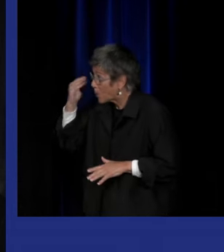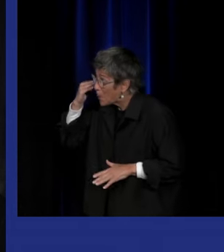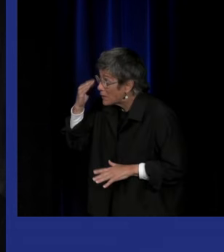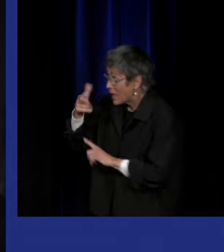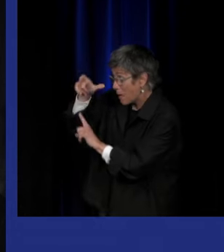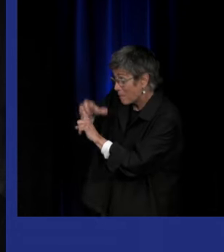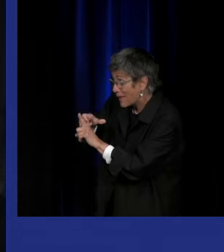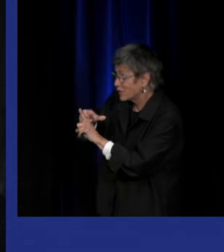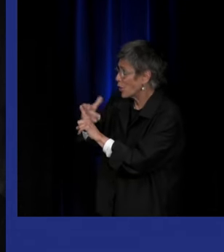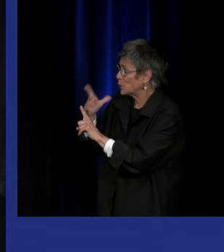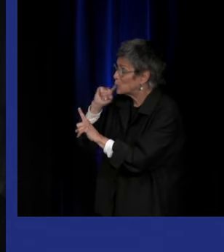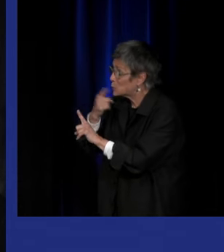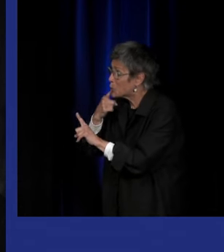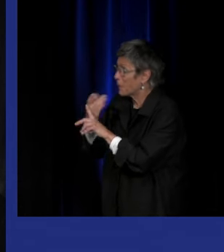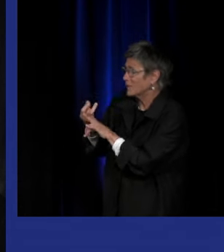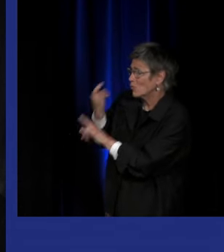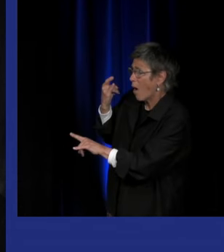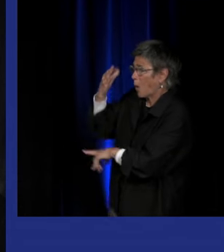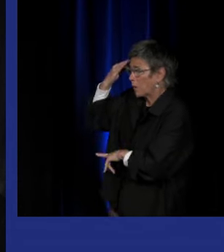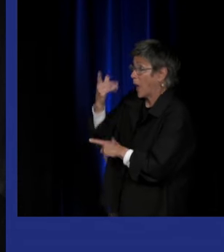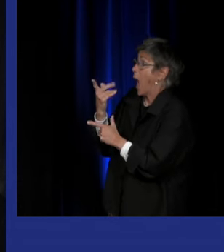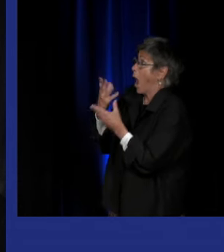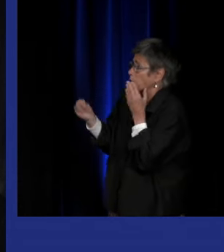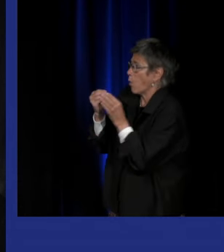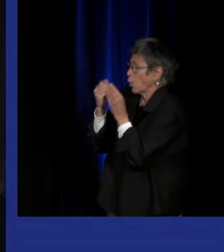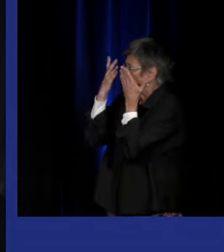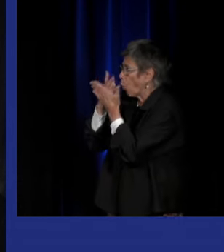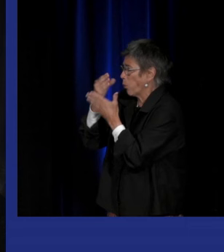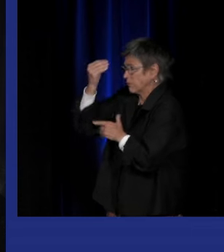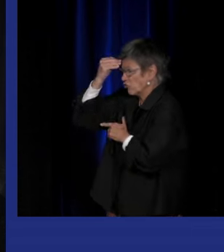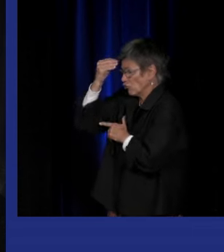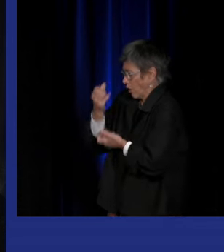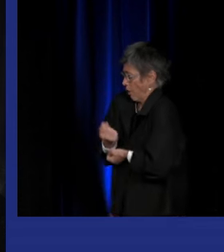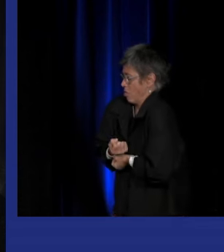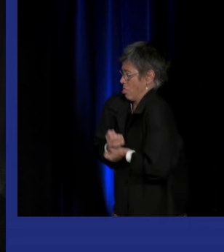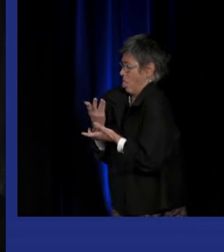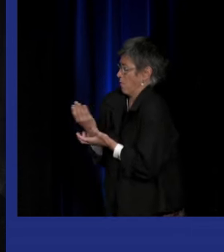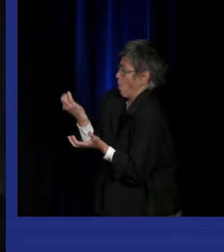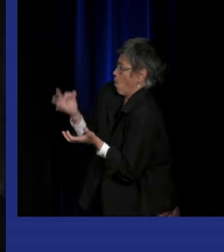qui aurait pu souffrir de troubles psychiques et qui aurait pu exprimer quelque chose de son trouble dans son art